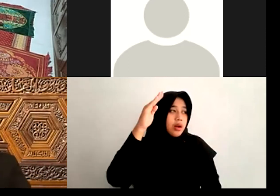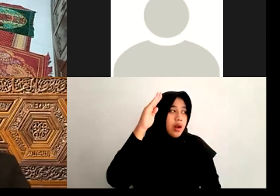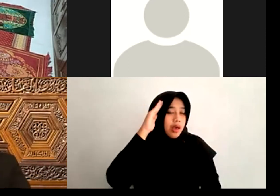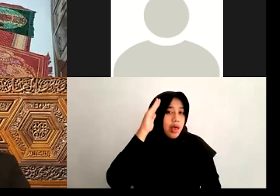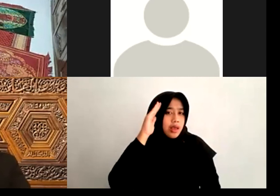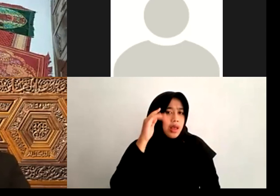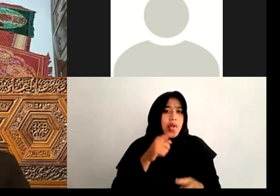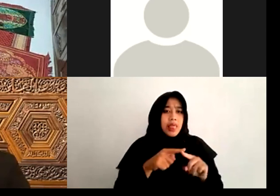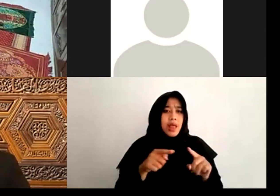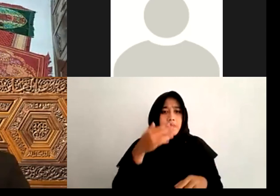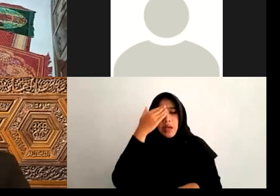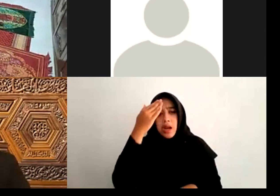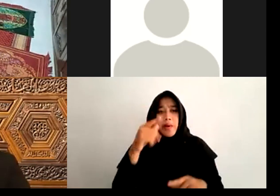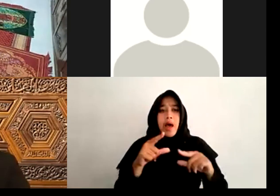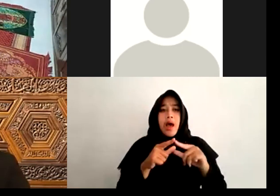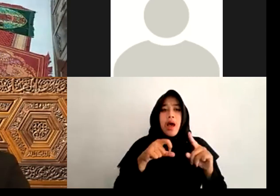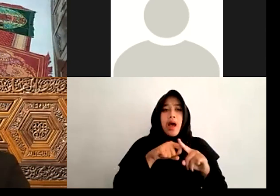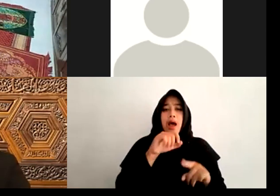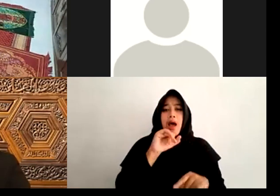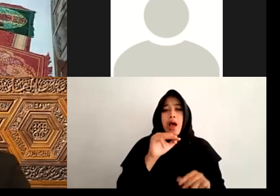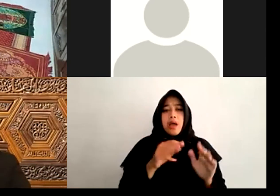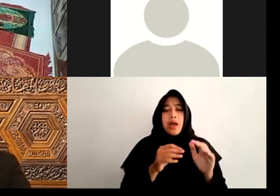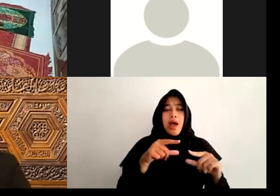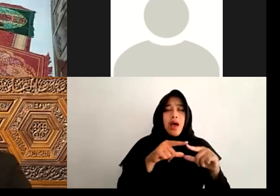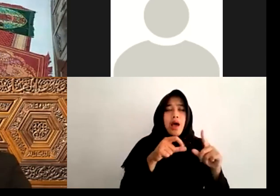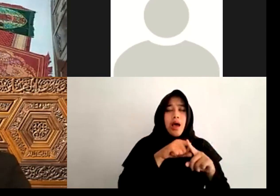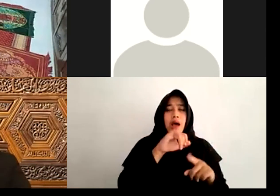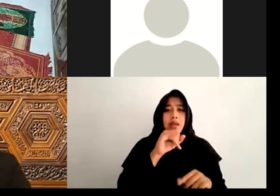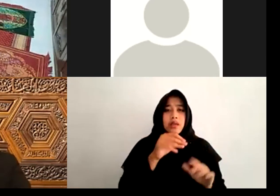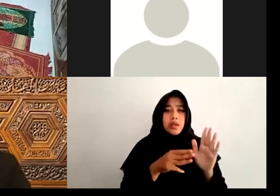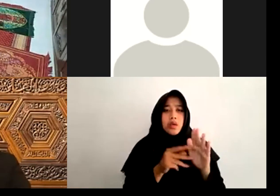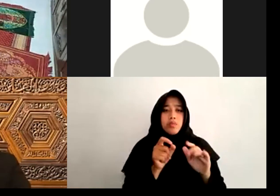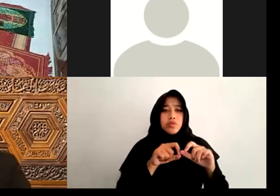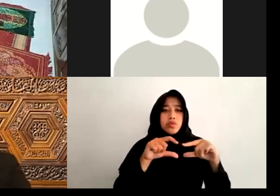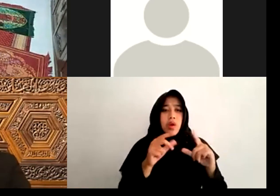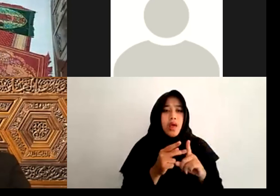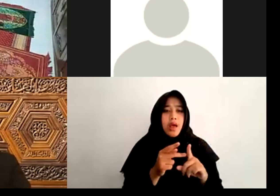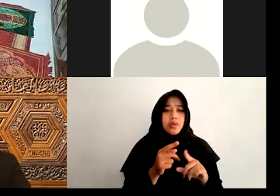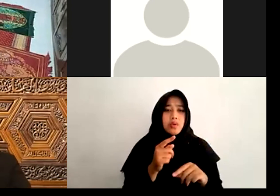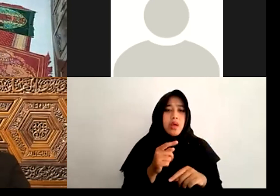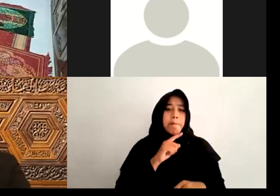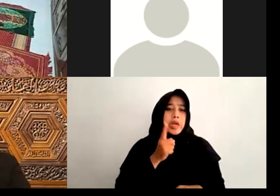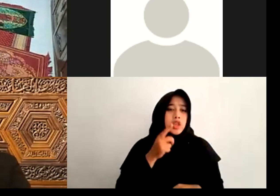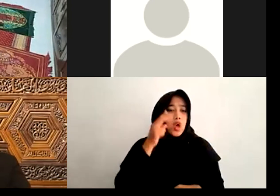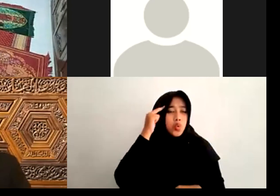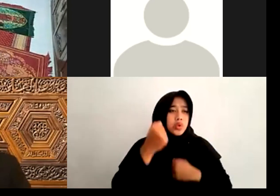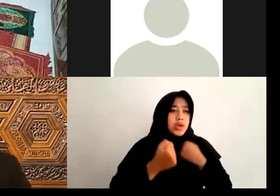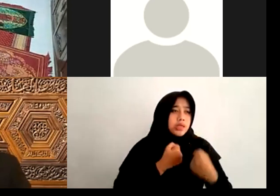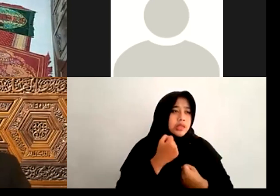Sama Dengan Akim Solah Laksanakan Solat Itu Perintahnya Pada Laki-laki Dan Perempuan Tapi Kenapa Kemudian